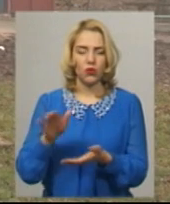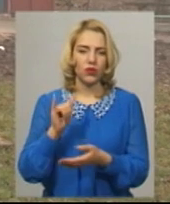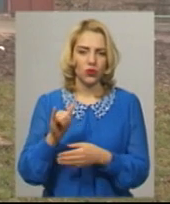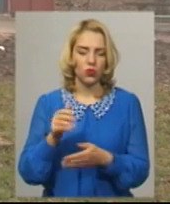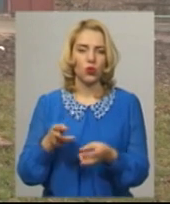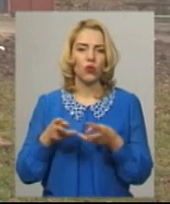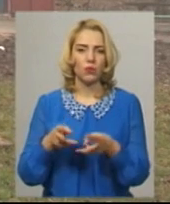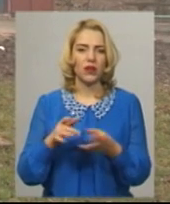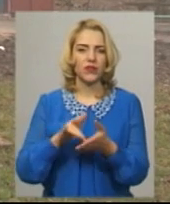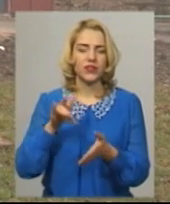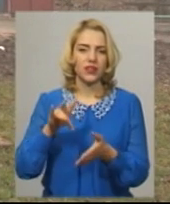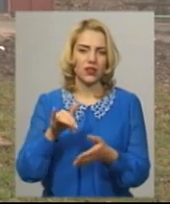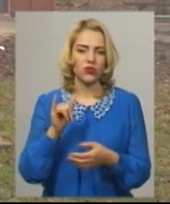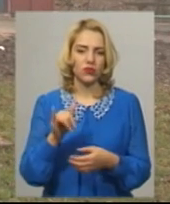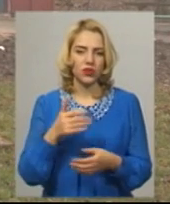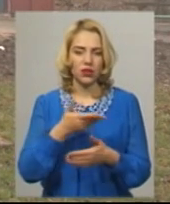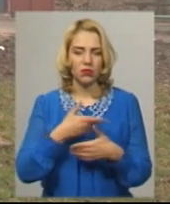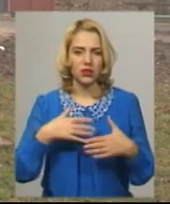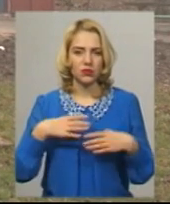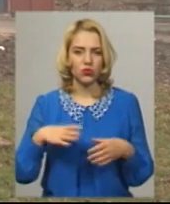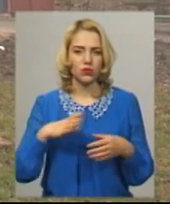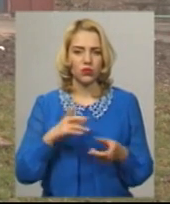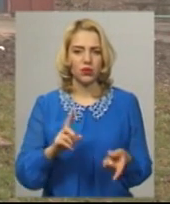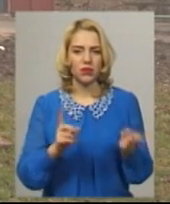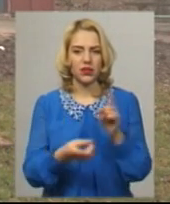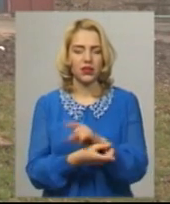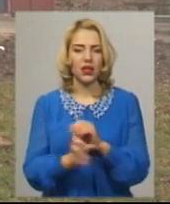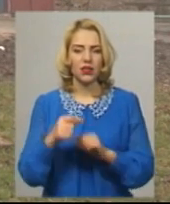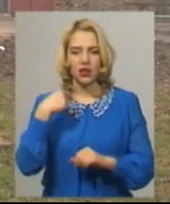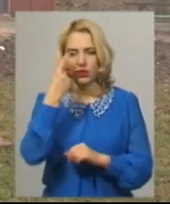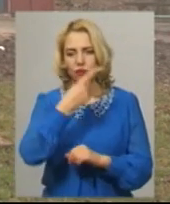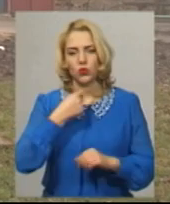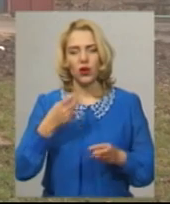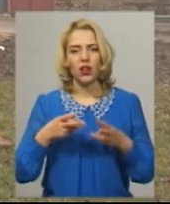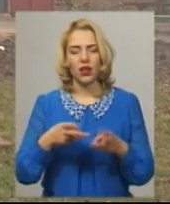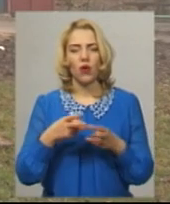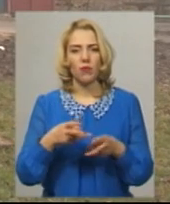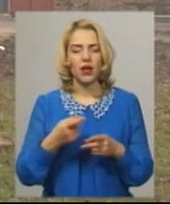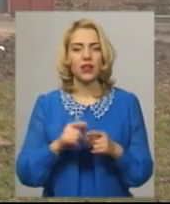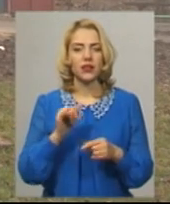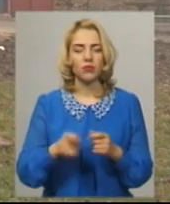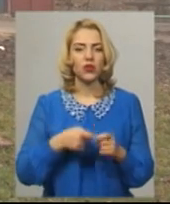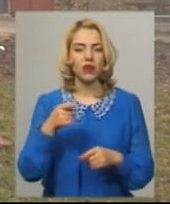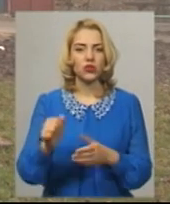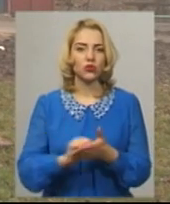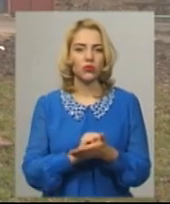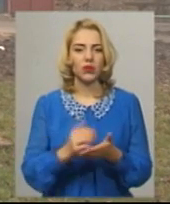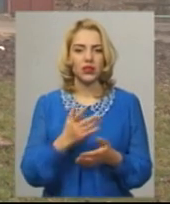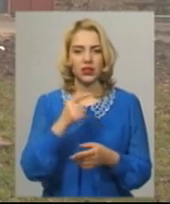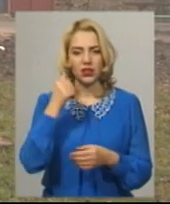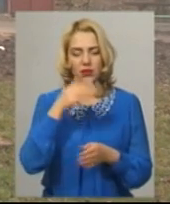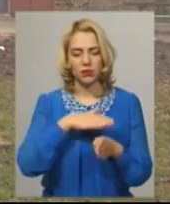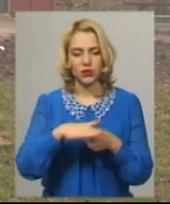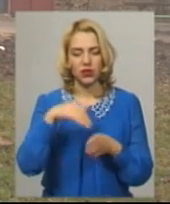в опаленні централізованому, і ми змушені були перейти на індивідуальне опалення. Подавши документи,